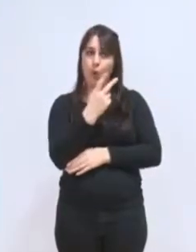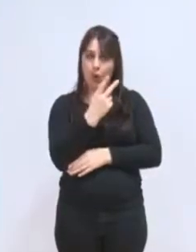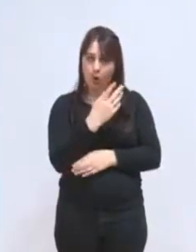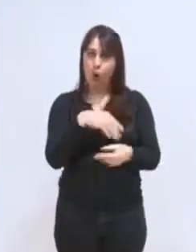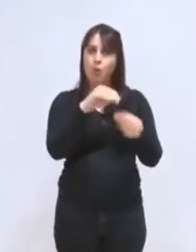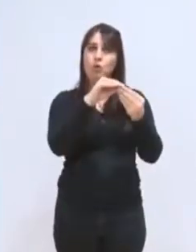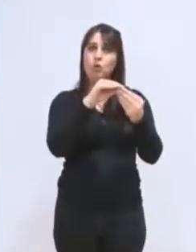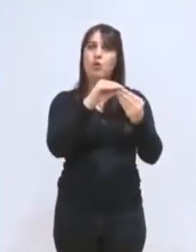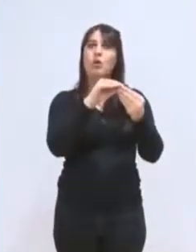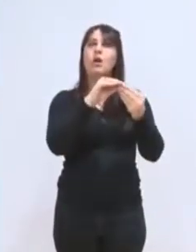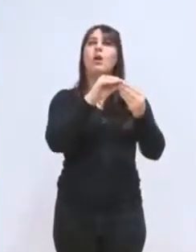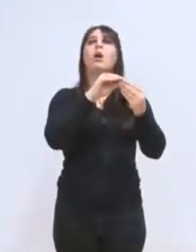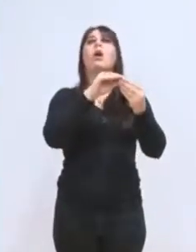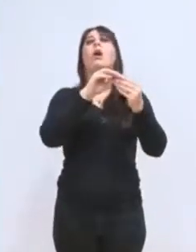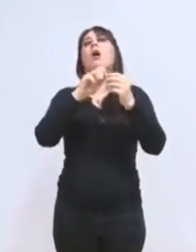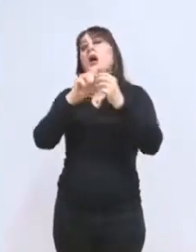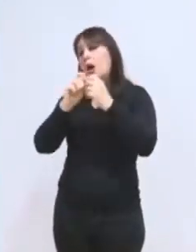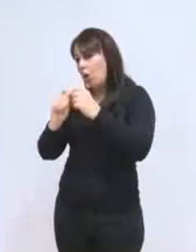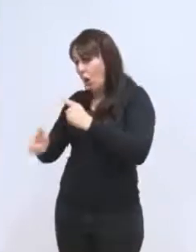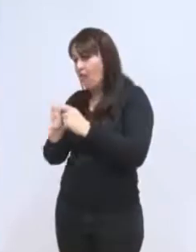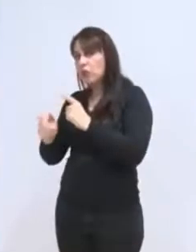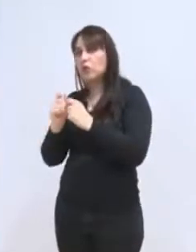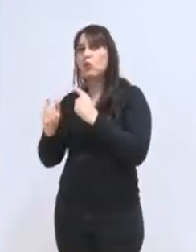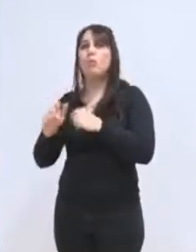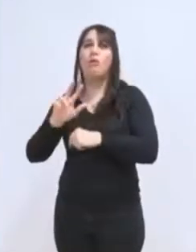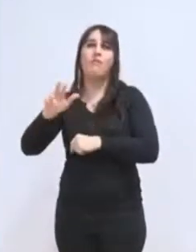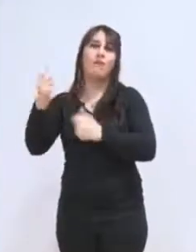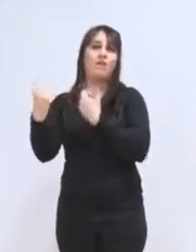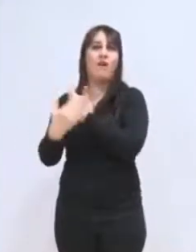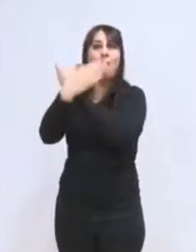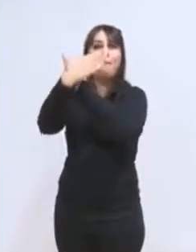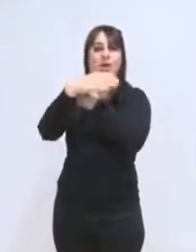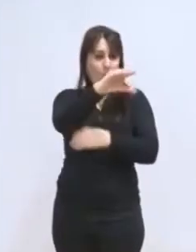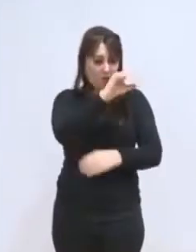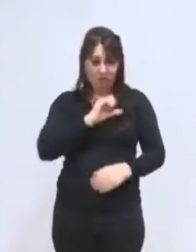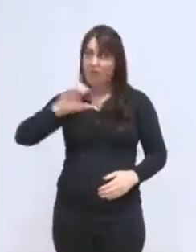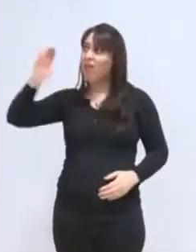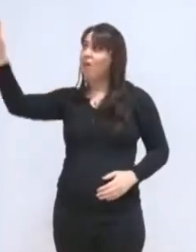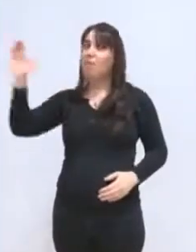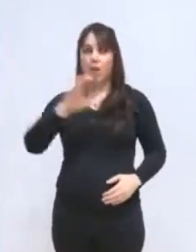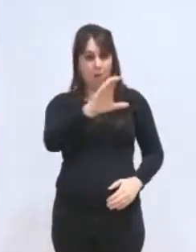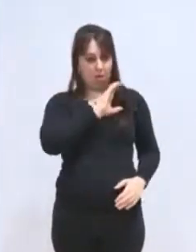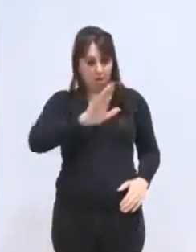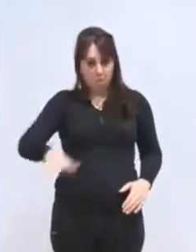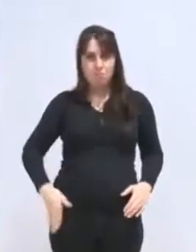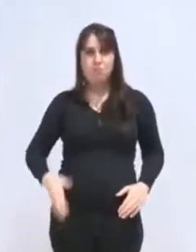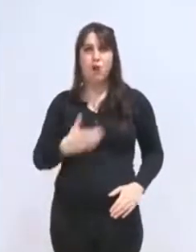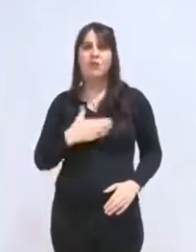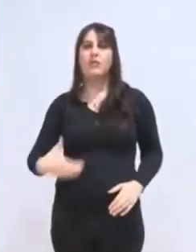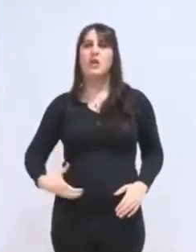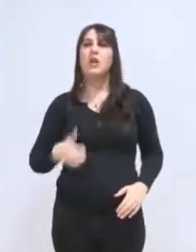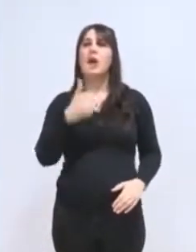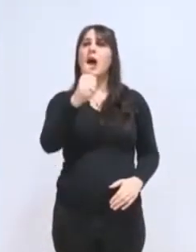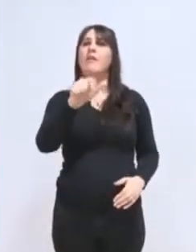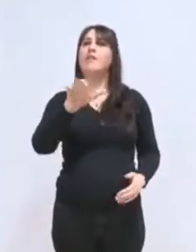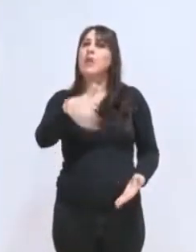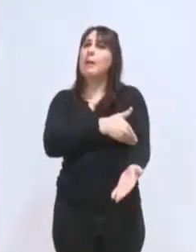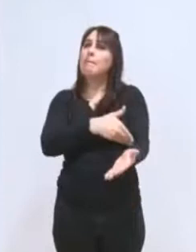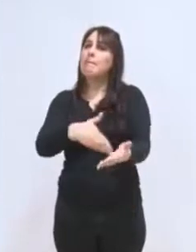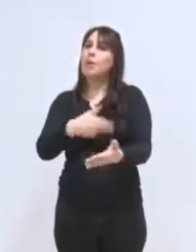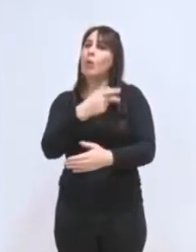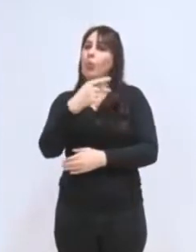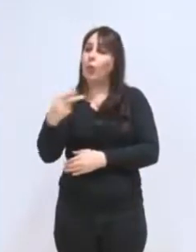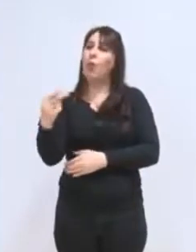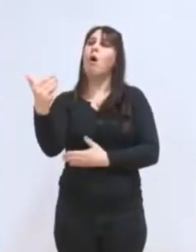une fois opérée avec le reversement légitime que nous allons faire à la métro, rapportera quand même à la ville environ 1,5 de recettes supplémentaires.